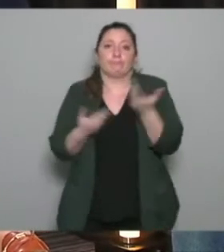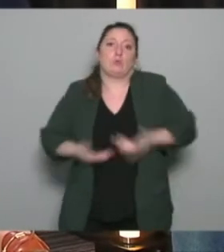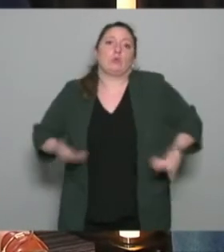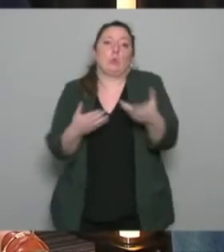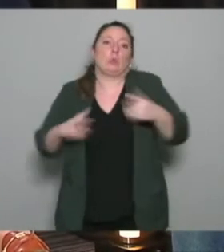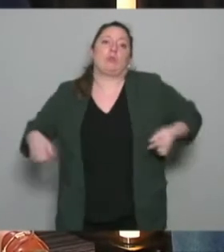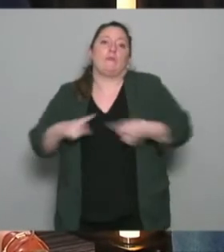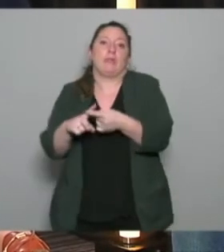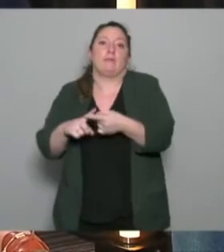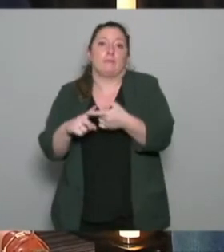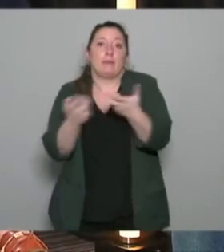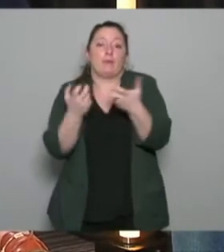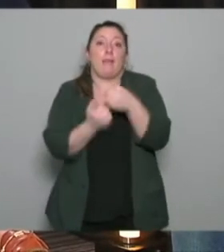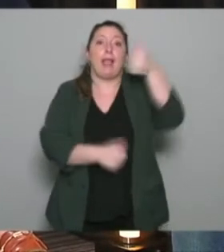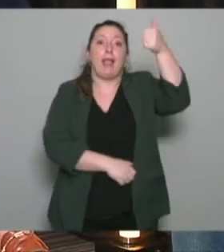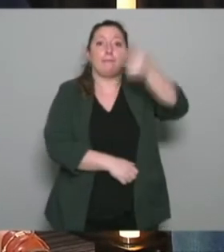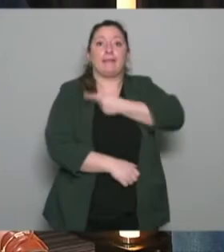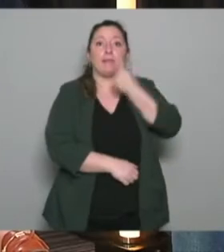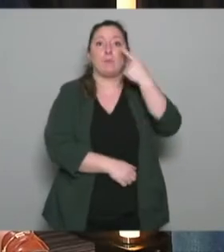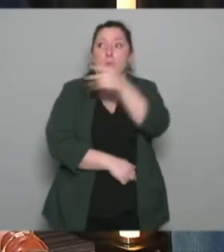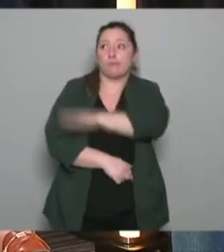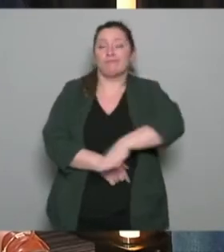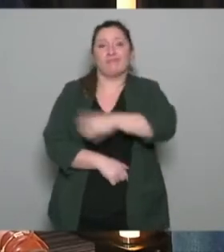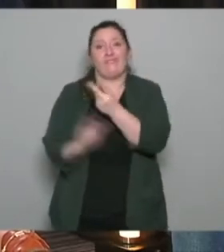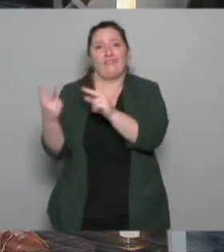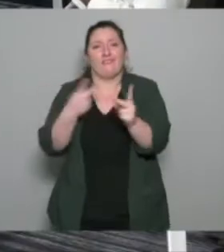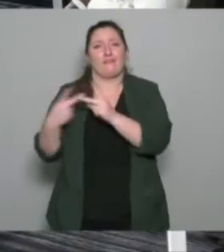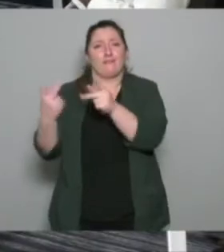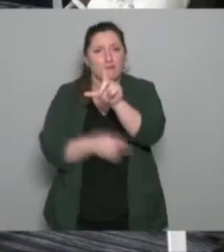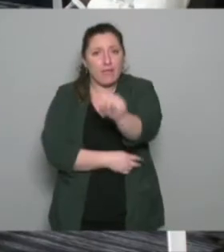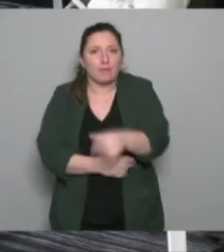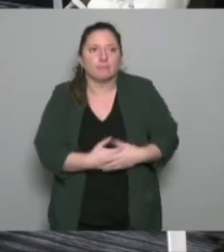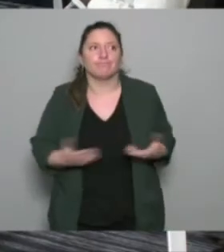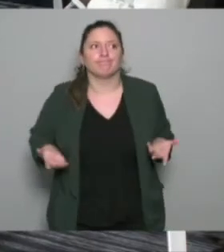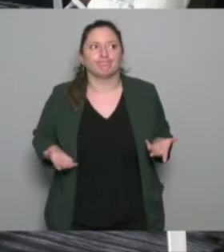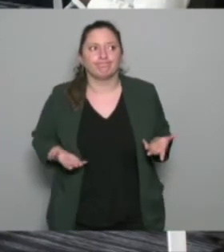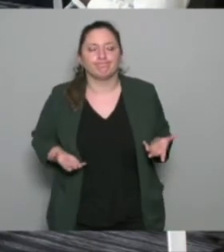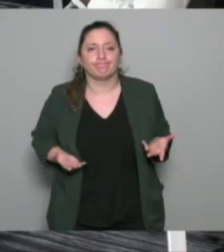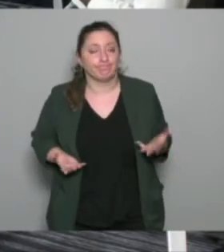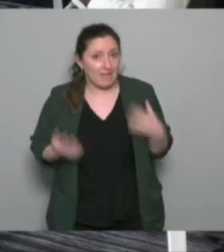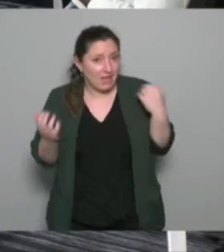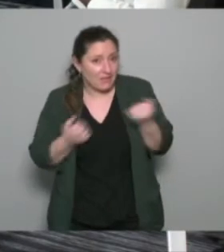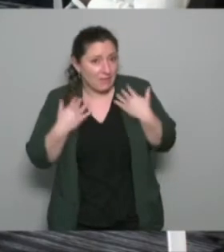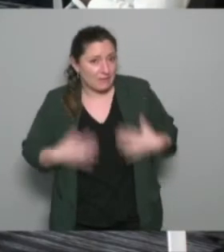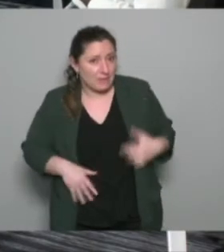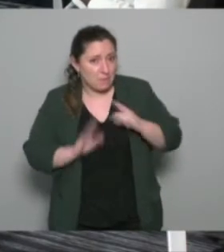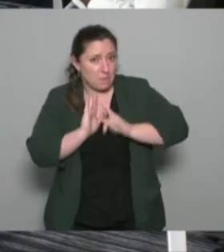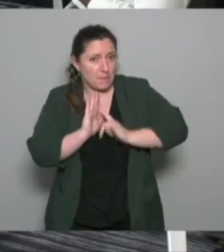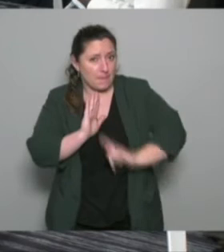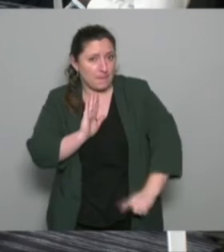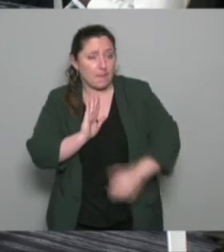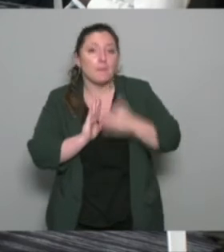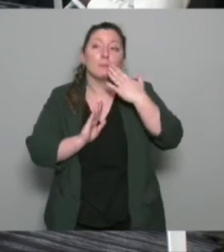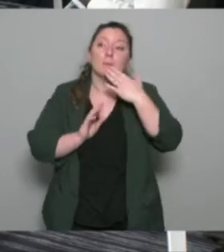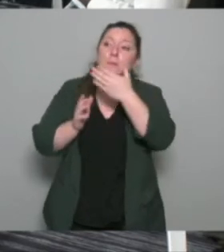pour vain canton un médecin pour vain canton je ne sais pas s'il est dans cette démarche de pression d'activité physique sur des personnes